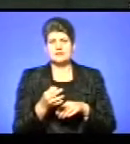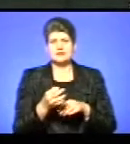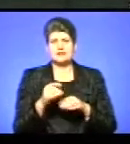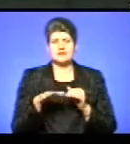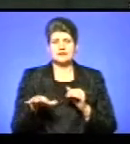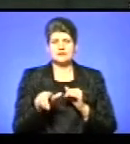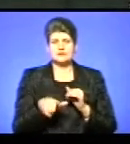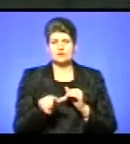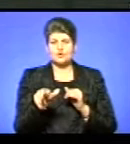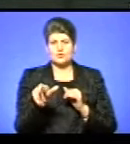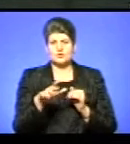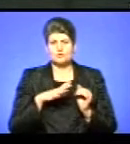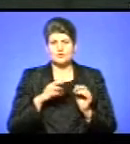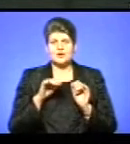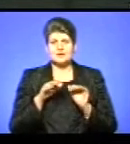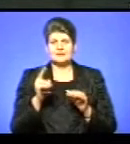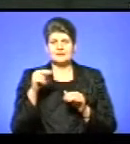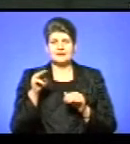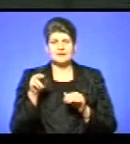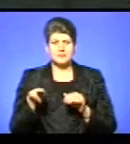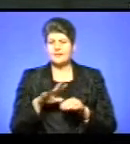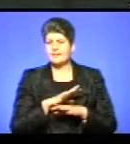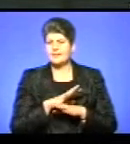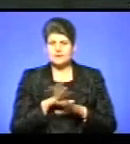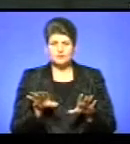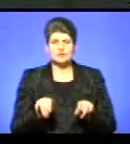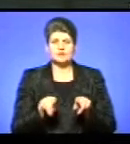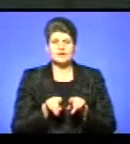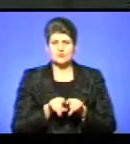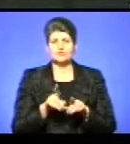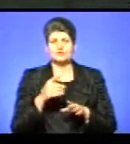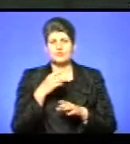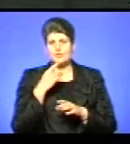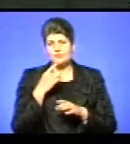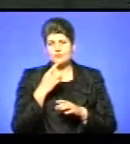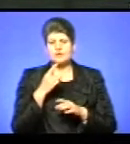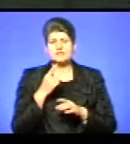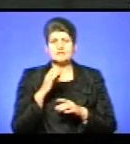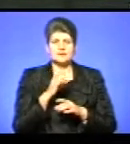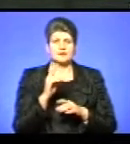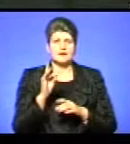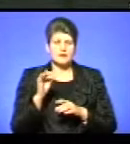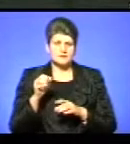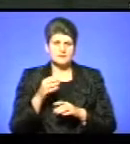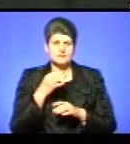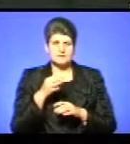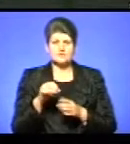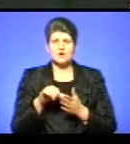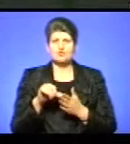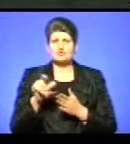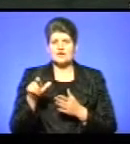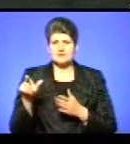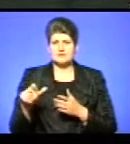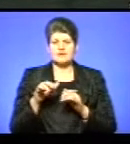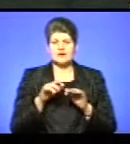на ділянці дороги, де проходила акція, ДТП не було. Також речник Нацполіції області Сергій Крета нам повідомив, що на учасників